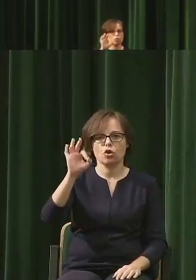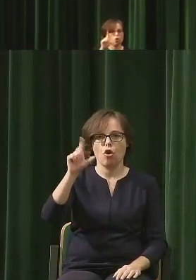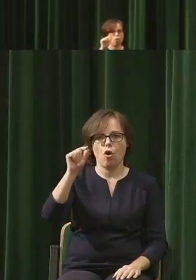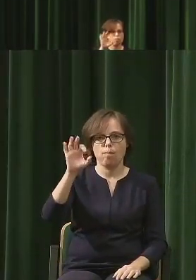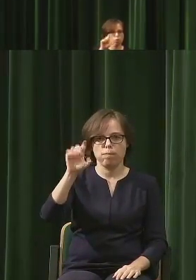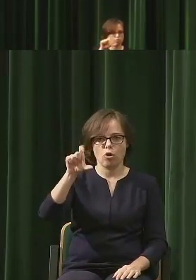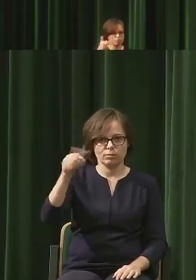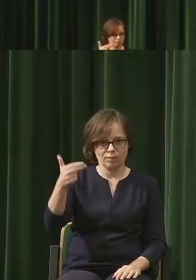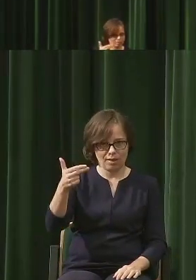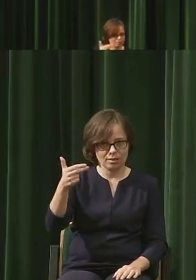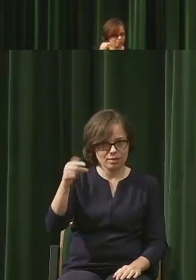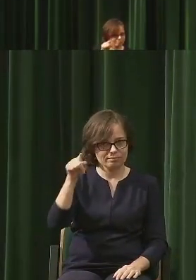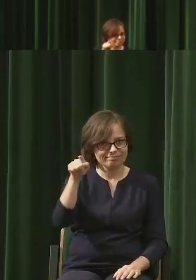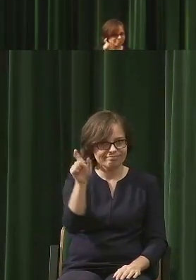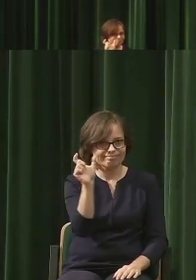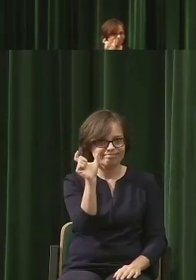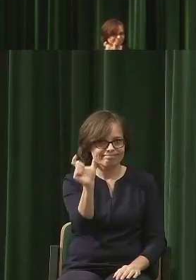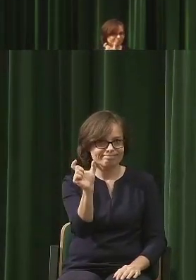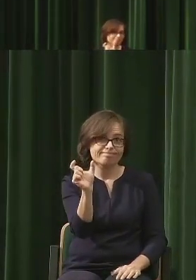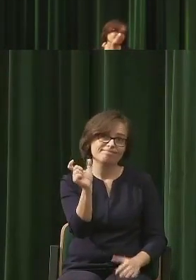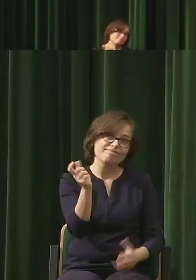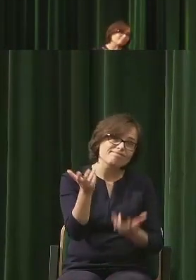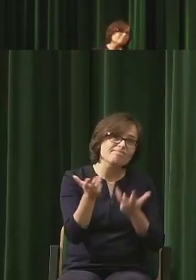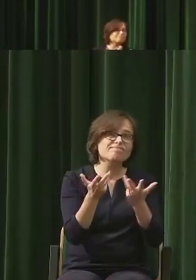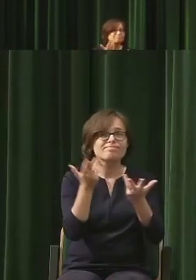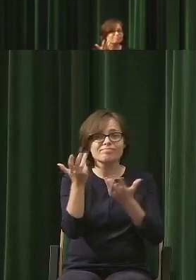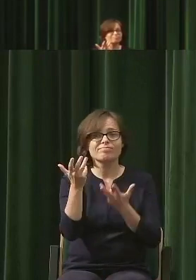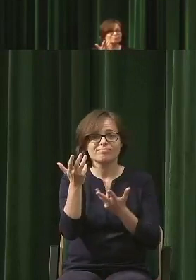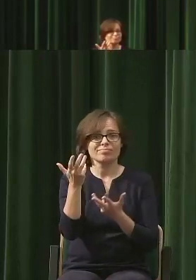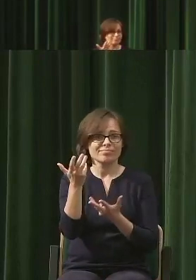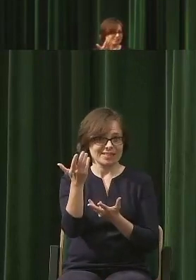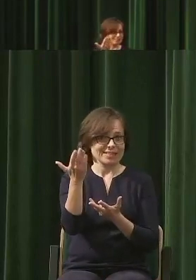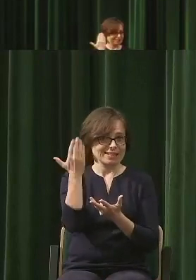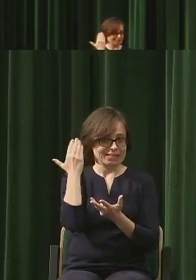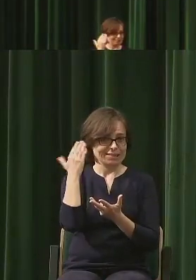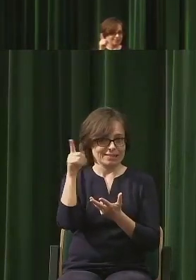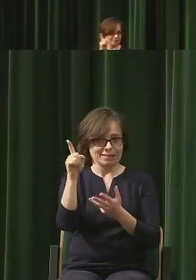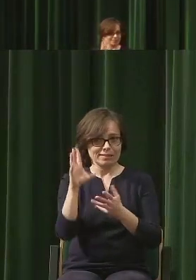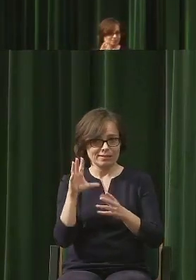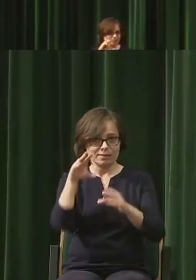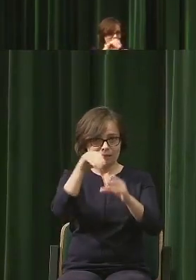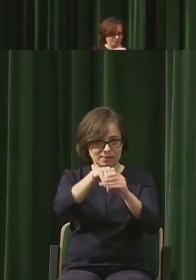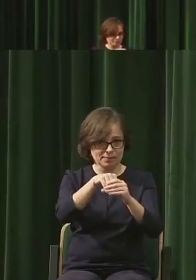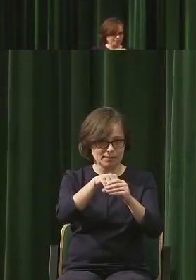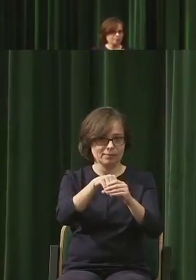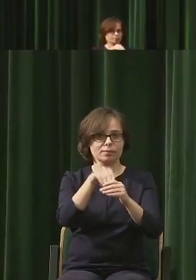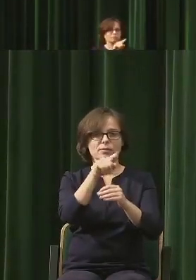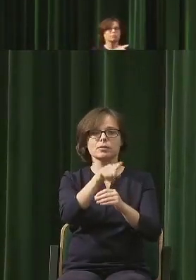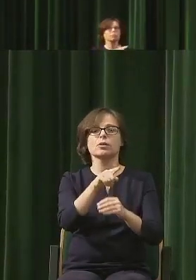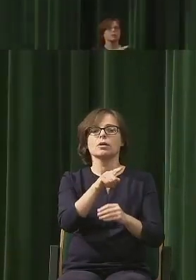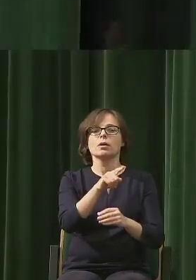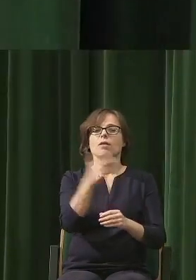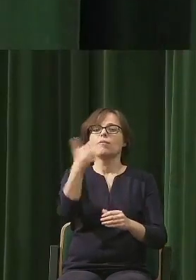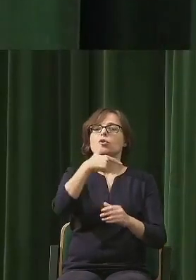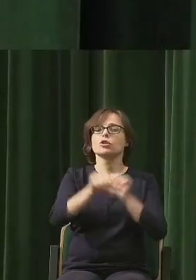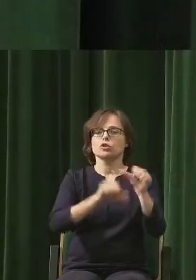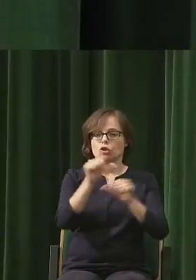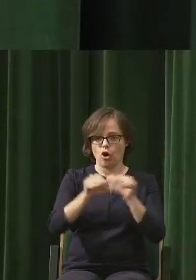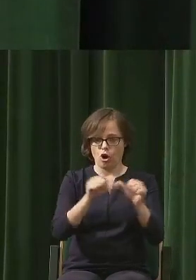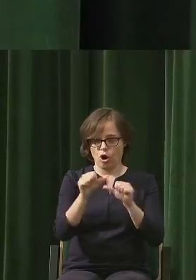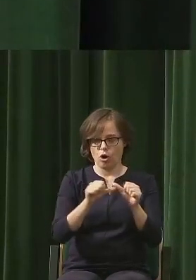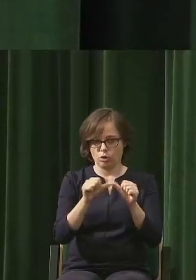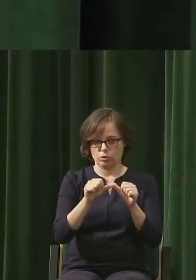jest pojęcie, które już, no jeszcze jak było wprowadzane do debaty publicznej w 2000 roku przez Paula Krucena i Eugina